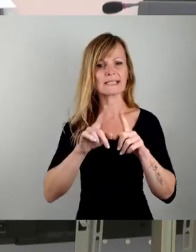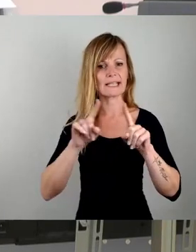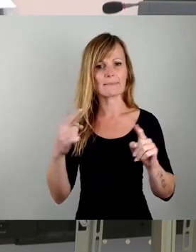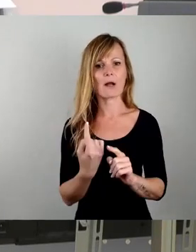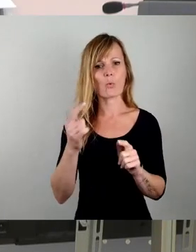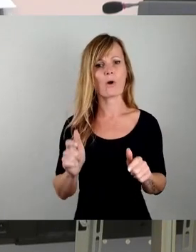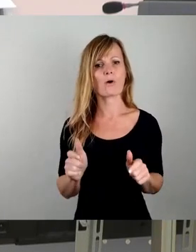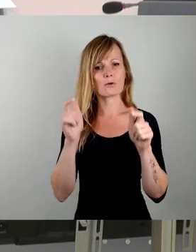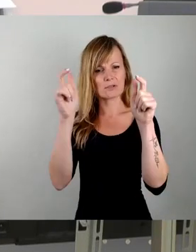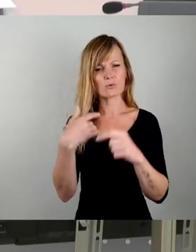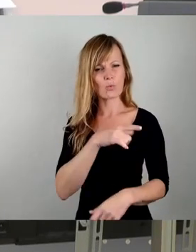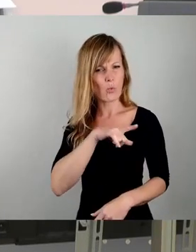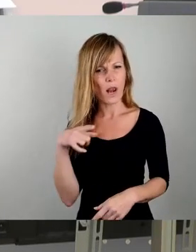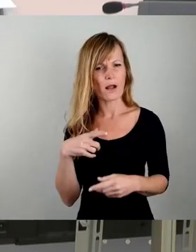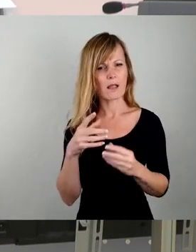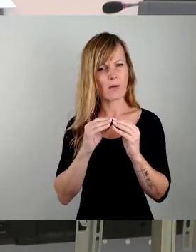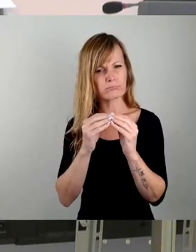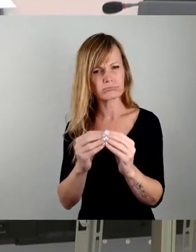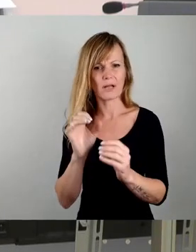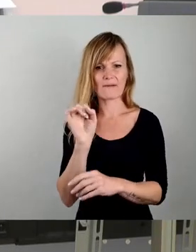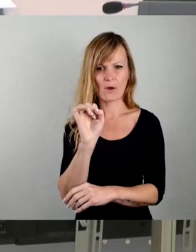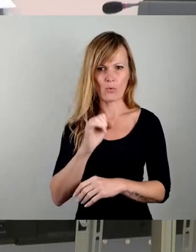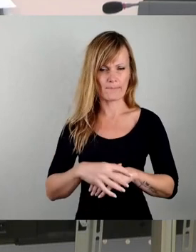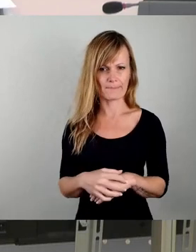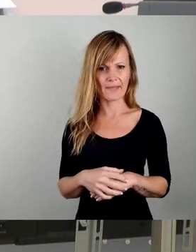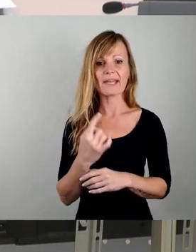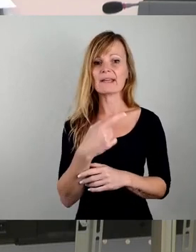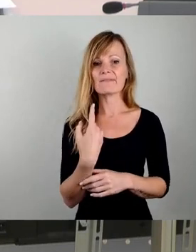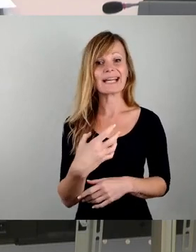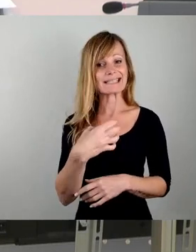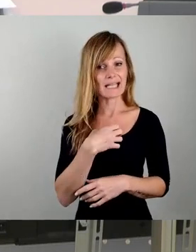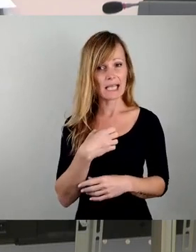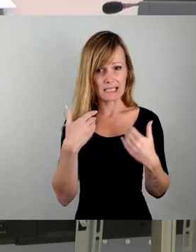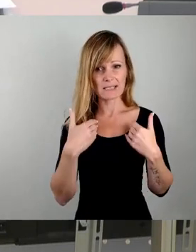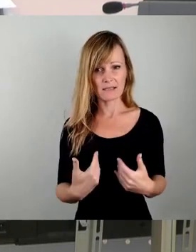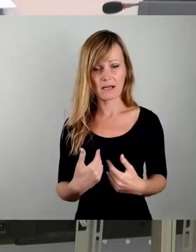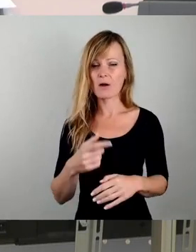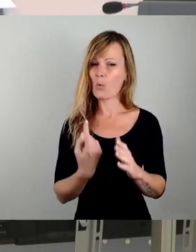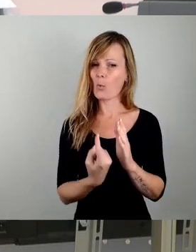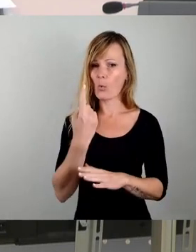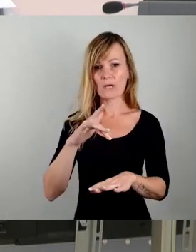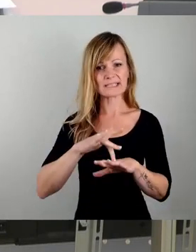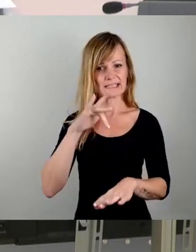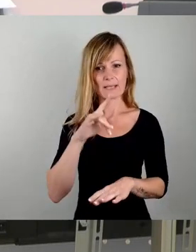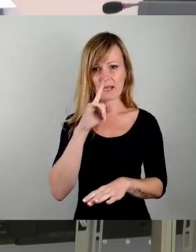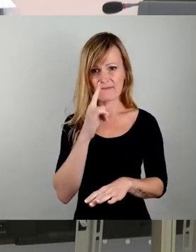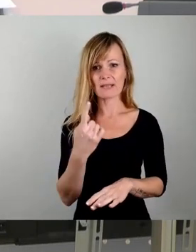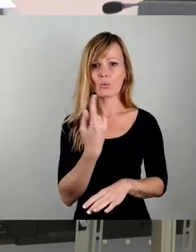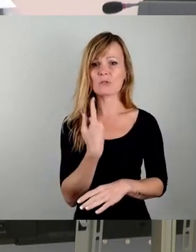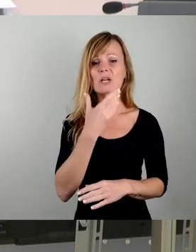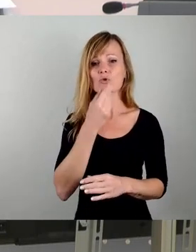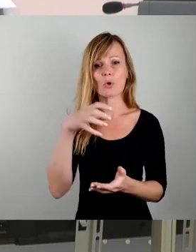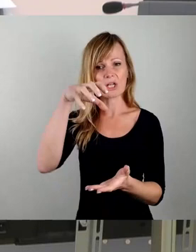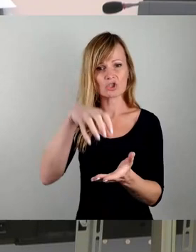so lange damit? Meine Damen und Herren, wir Dresdner sind äußerst sensibel, wenn es um die Bebauung unserer schönen Stadt geht. Und für